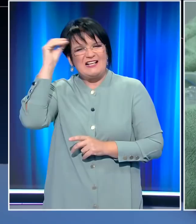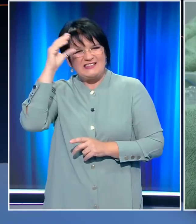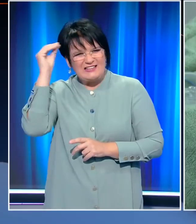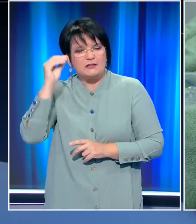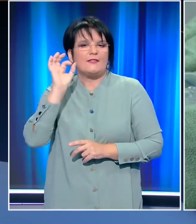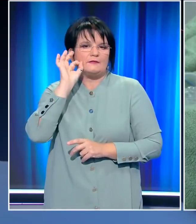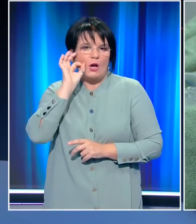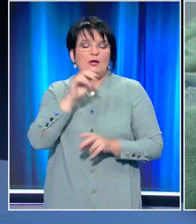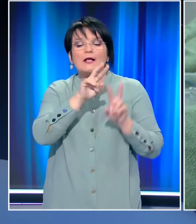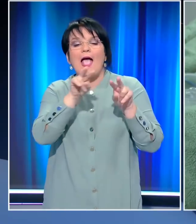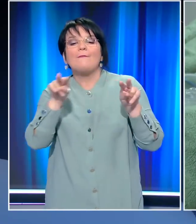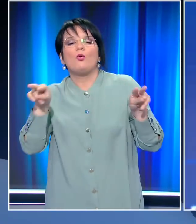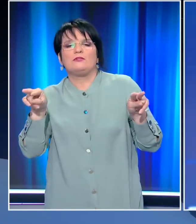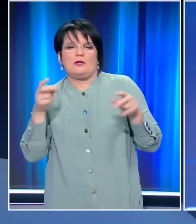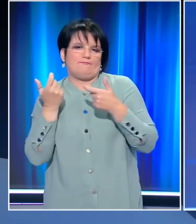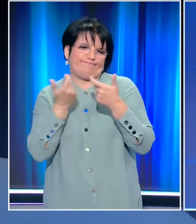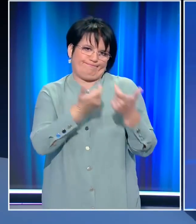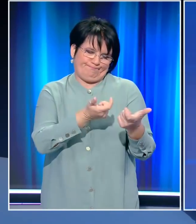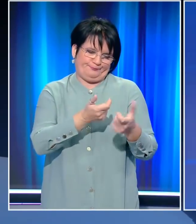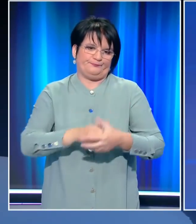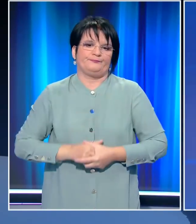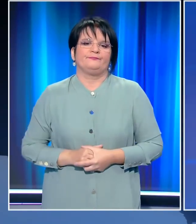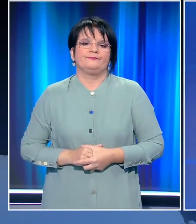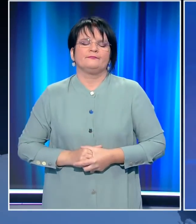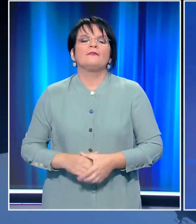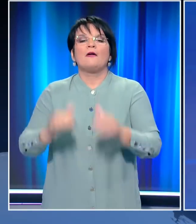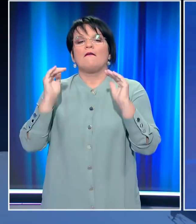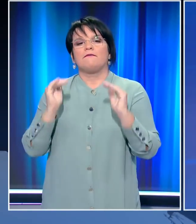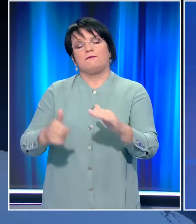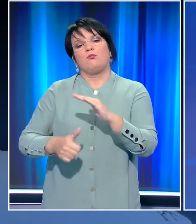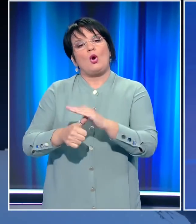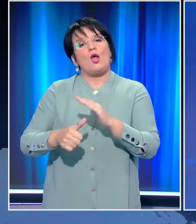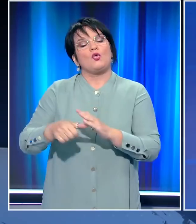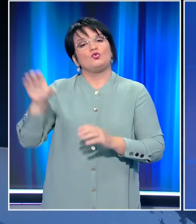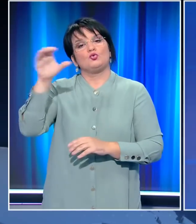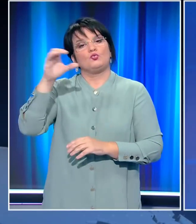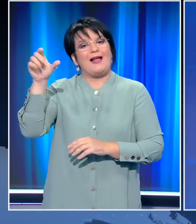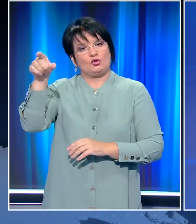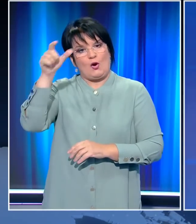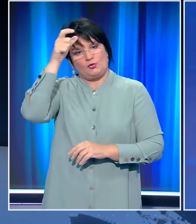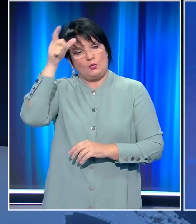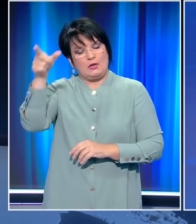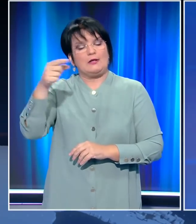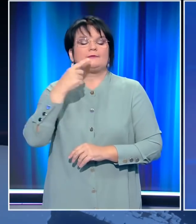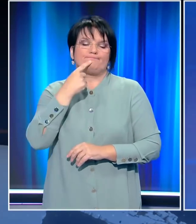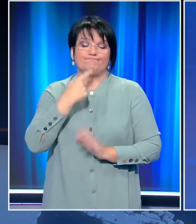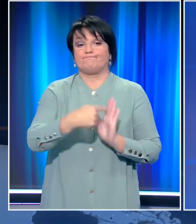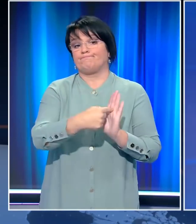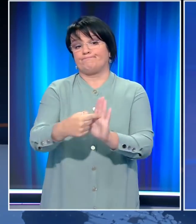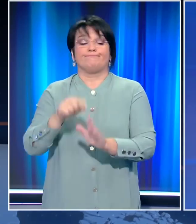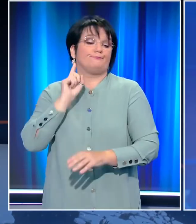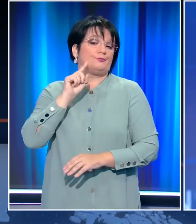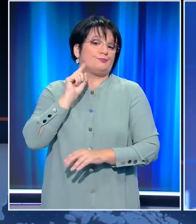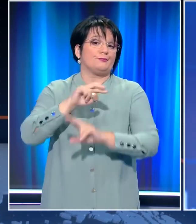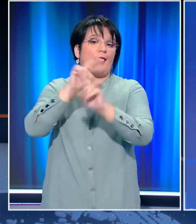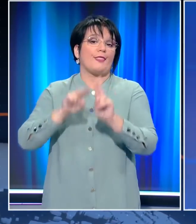και Θεσσαλονίκη. Χωρίς φρένο συνεχίζει ο Ερντογάντης προκλητικές ενέργειες αγνώντας επιδεικτικά τις